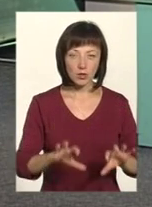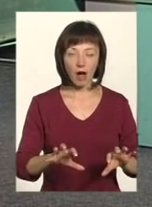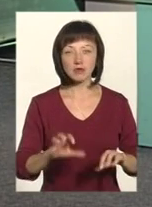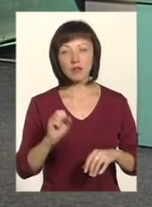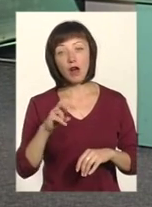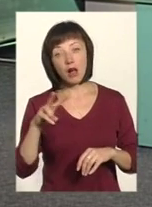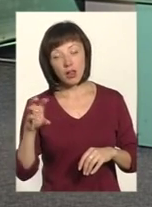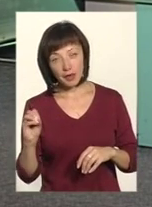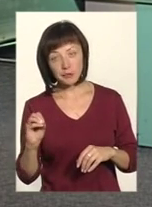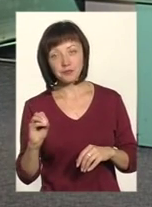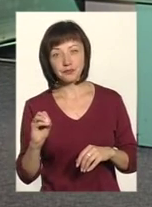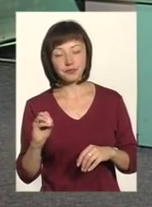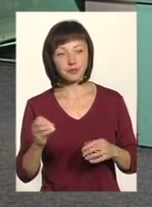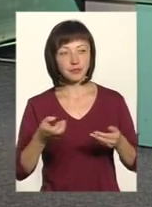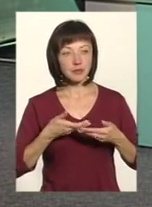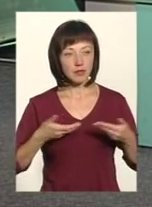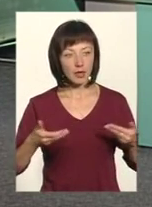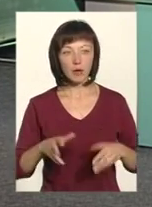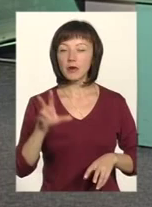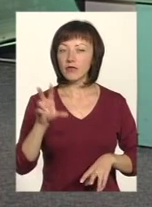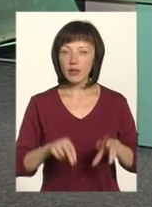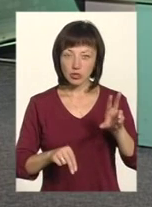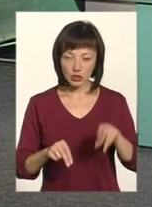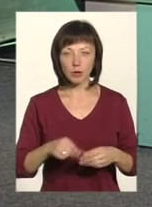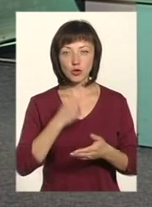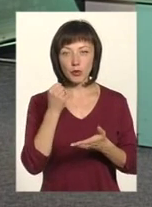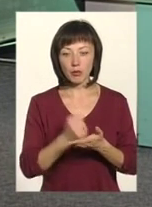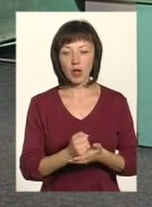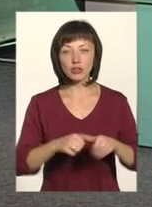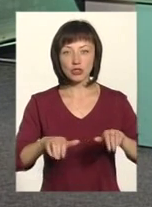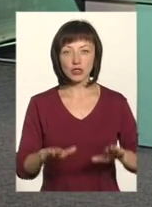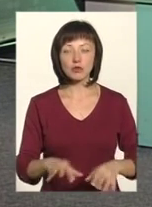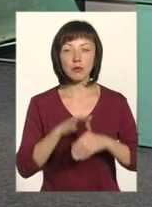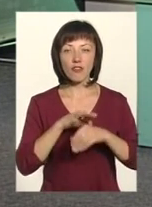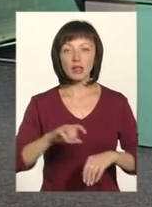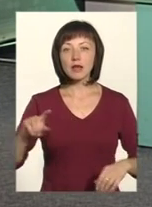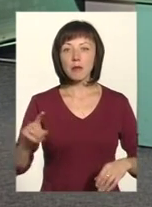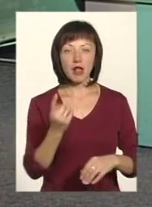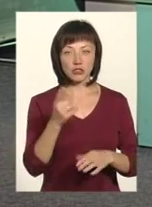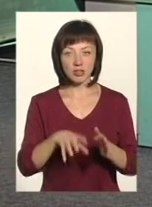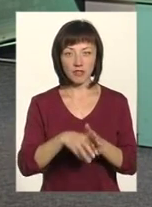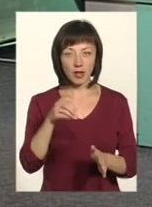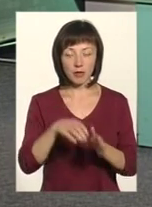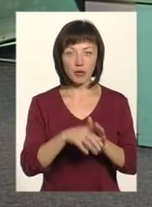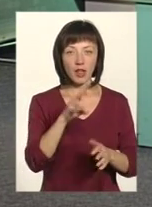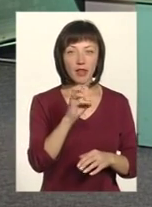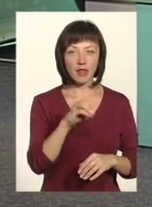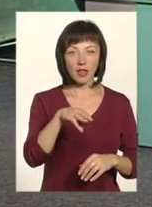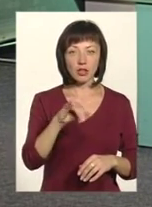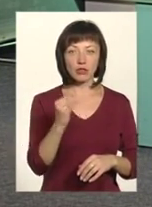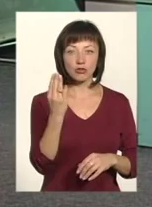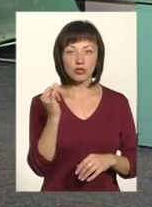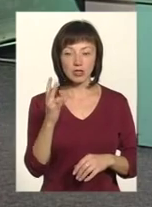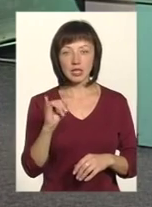Але разом з тим, ми вважаємо, що приймаючи рішення про проведення перших виборів і Нетішинської об'єднані територіальної